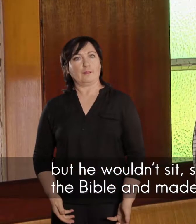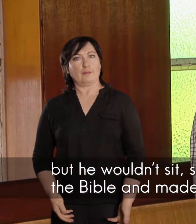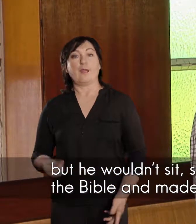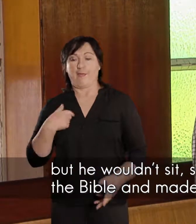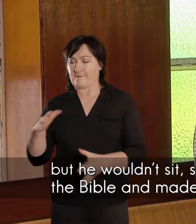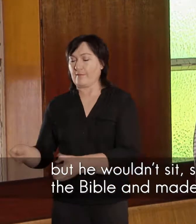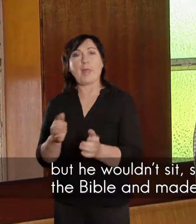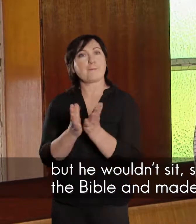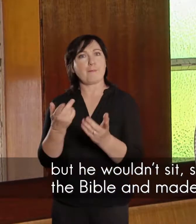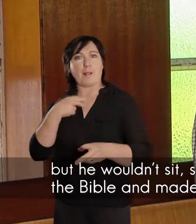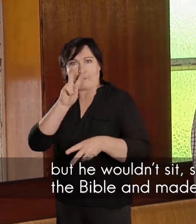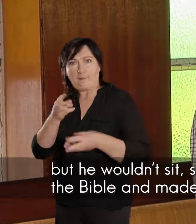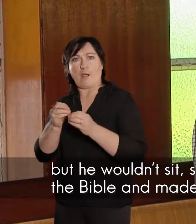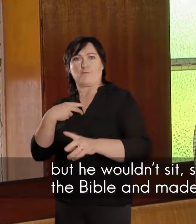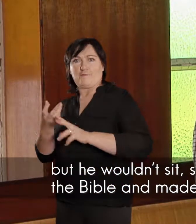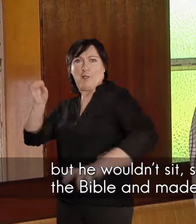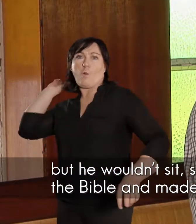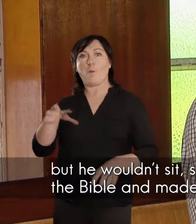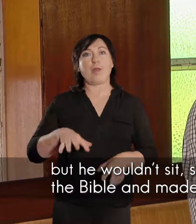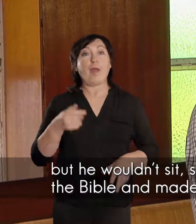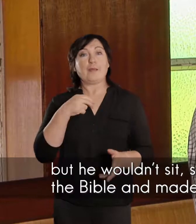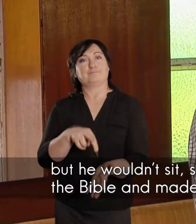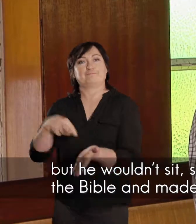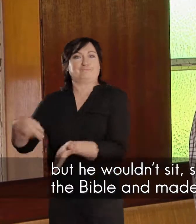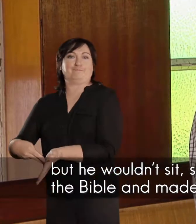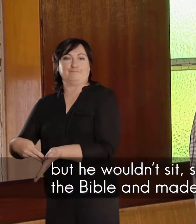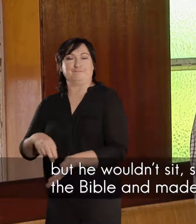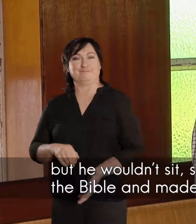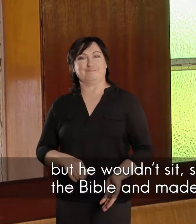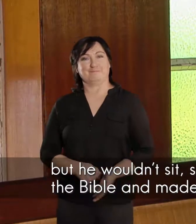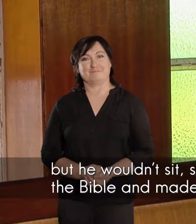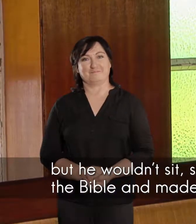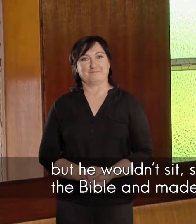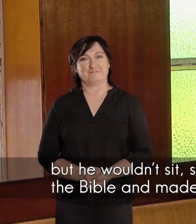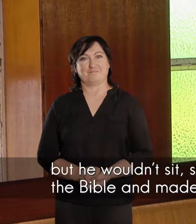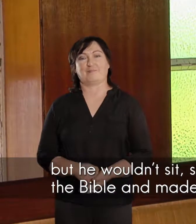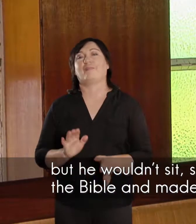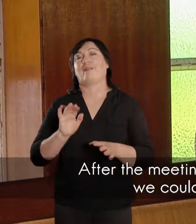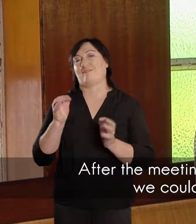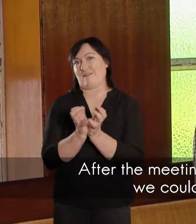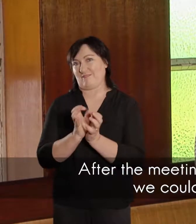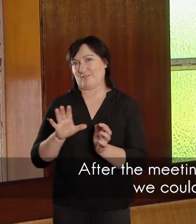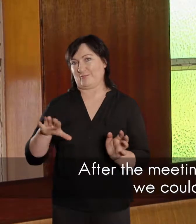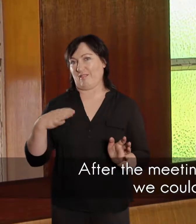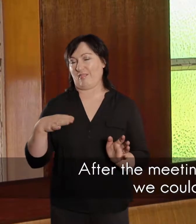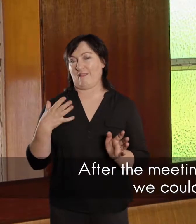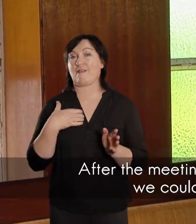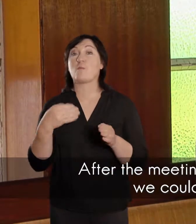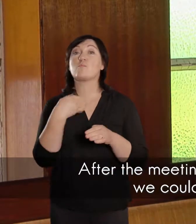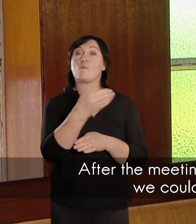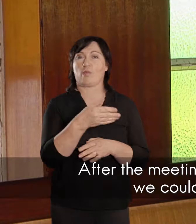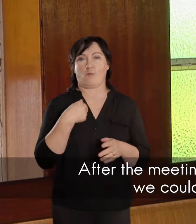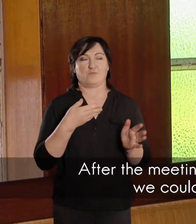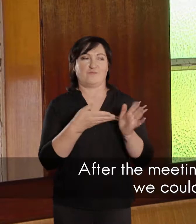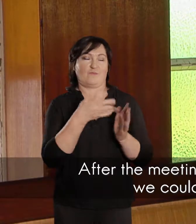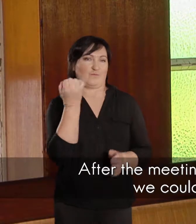ek gryp die bybel, en ek maak of ek om gooi met die bybel, hy gee pad. En ons is later, as